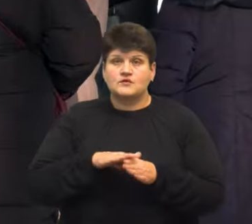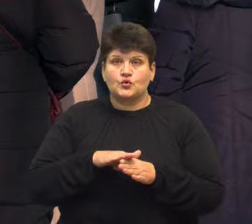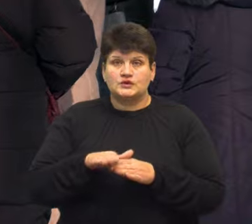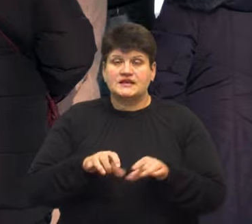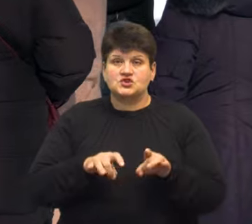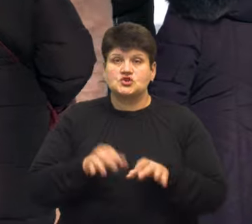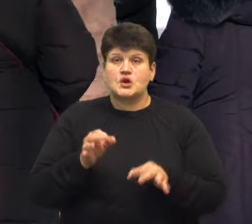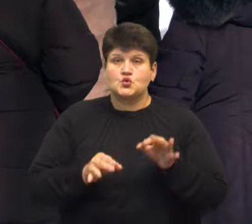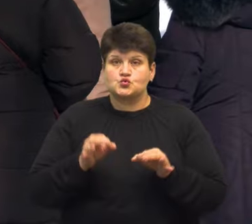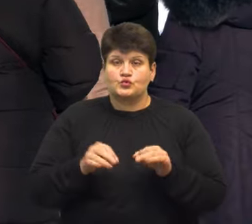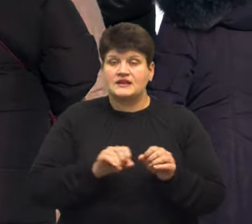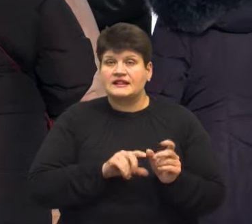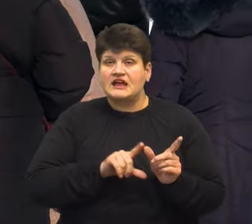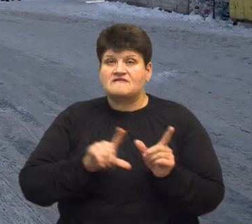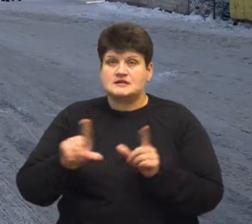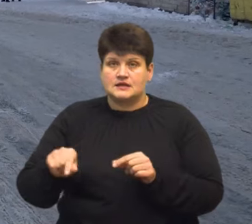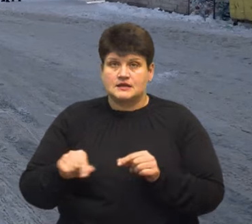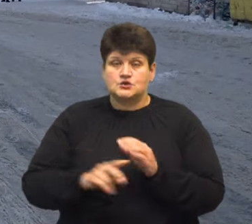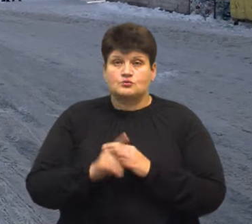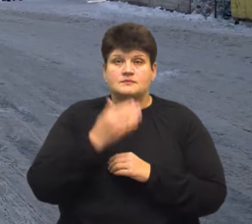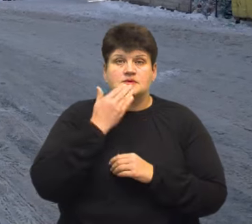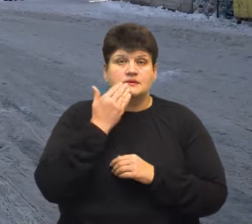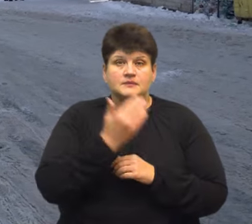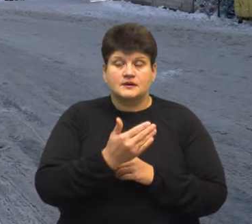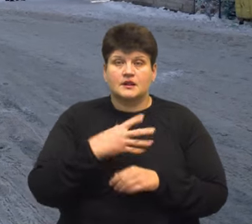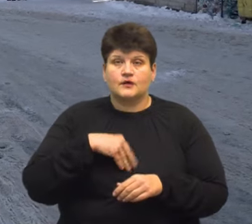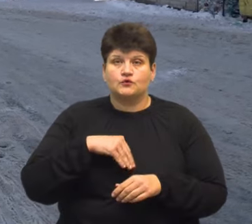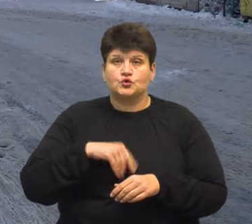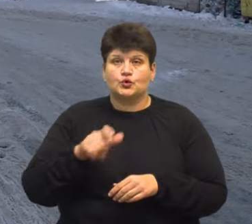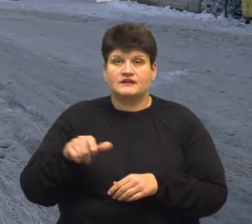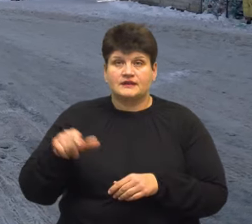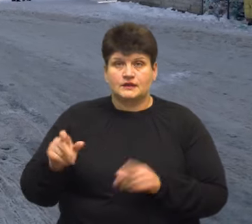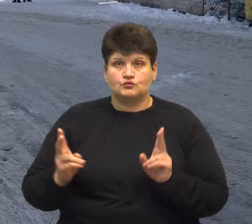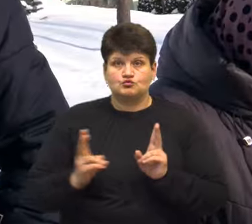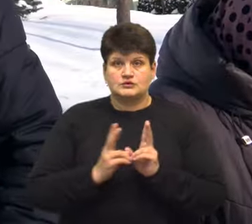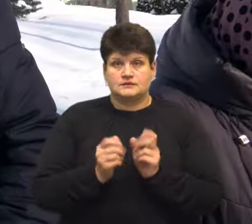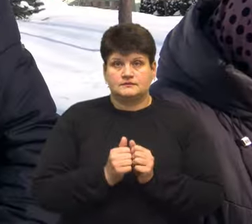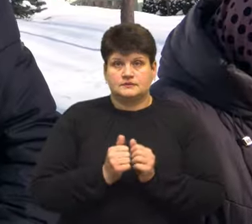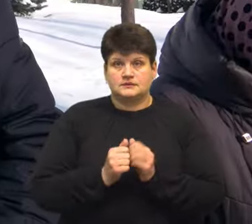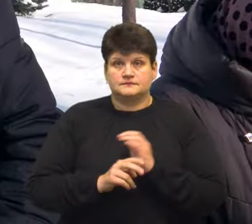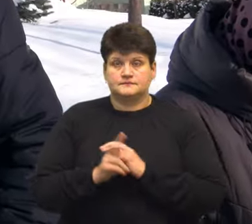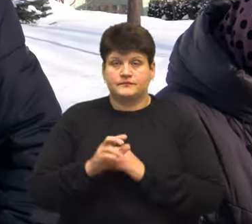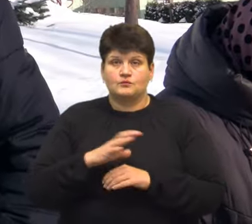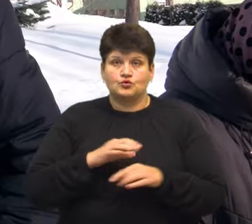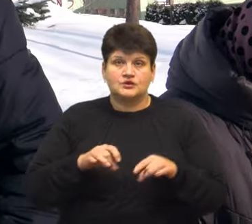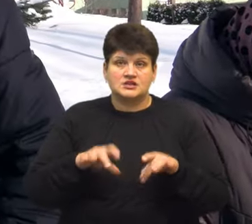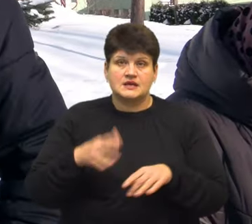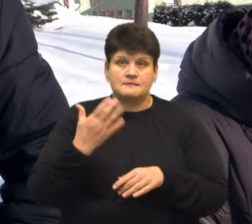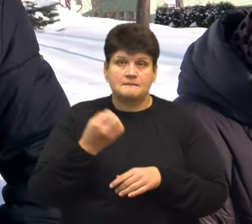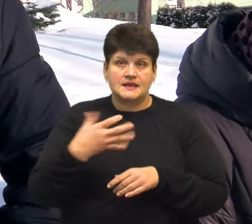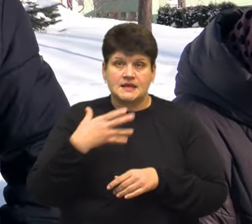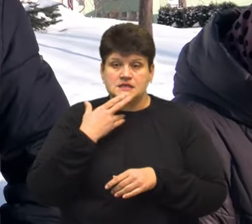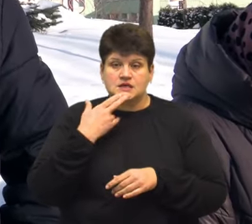суду, не виселялися з собору, ми запитали в духівників, яких зустріли поблизу храму. Було рішення ще 15 червня